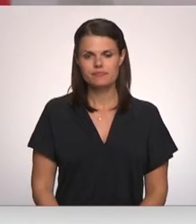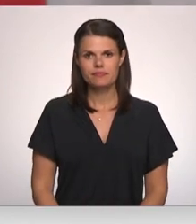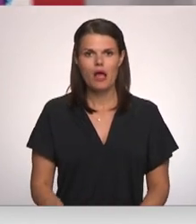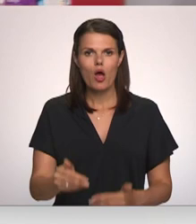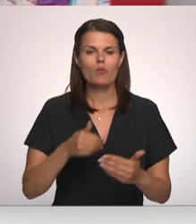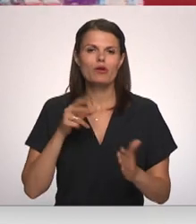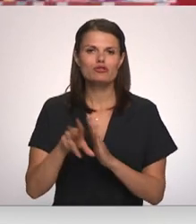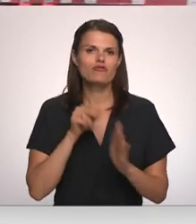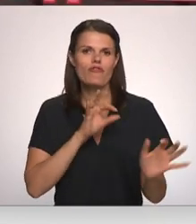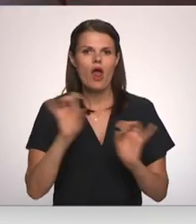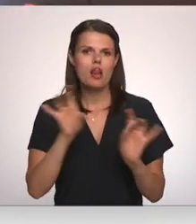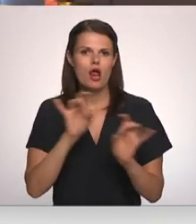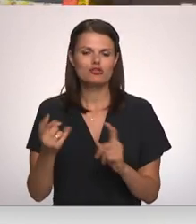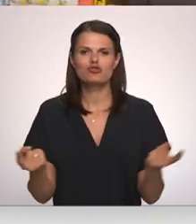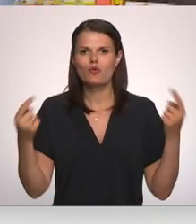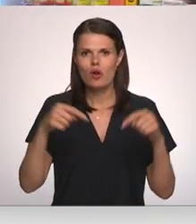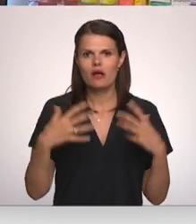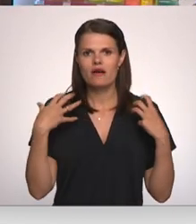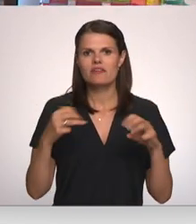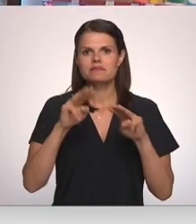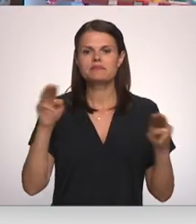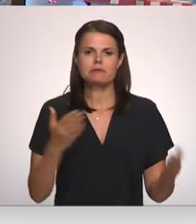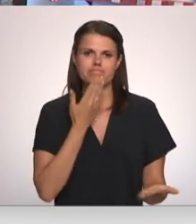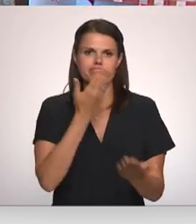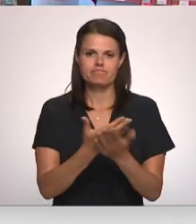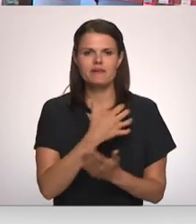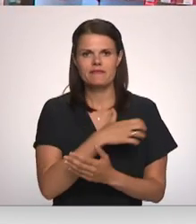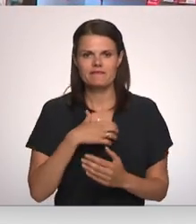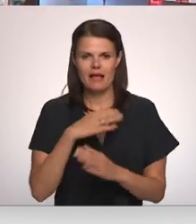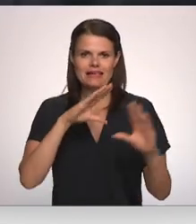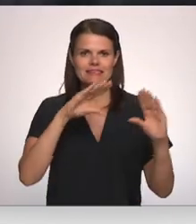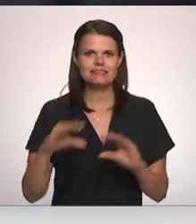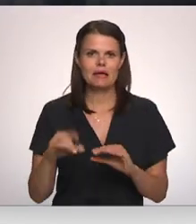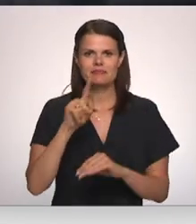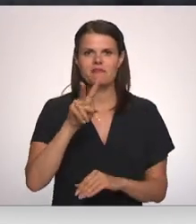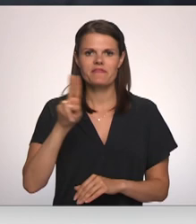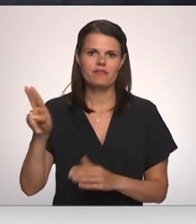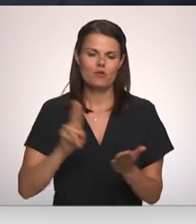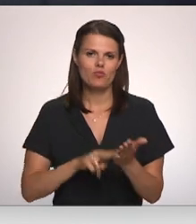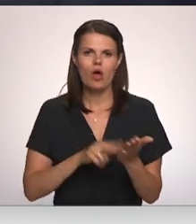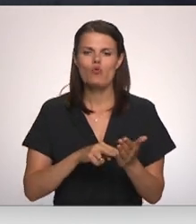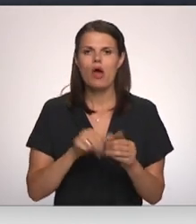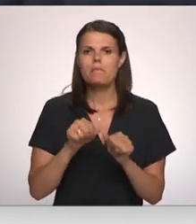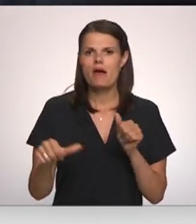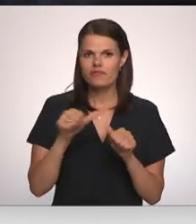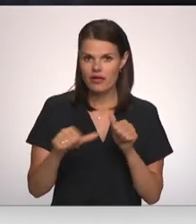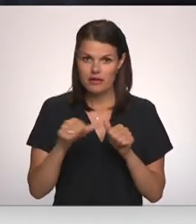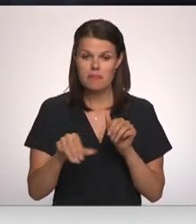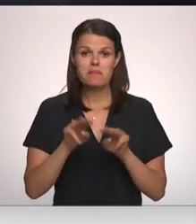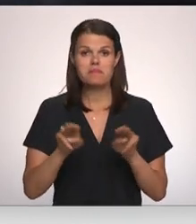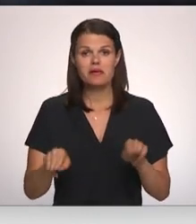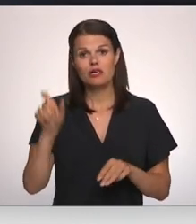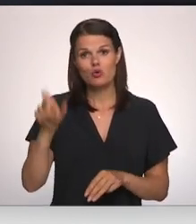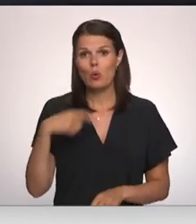Priekšvēlēšanu laikā veselības ministrs nāca sklajā ar priekšlikumu samazināt pievienotās vērtības nodokli medikamentiem. Ministrs